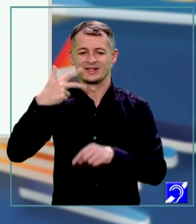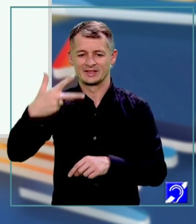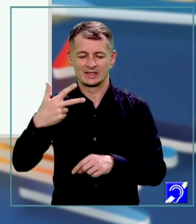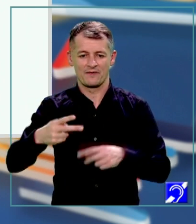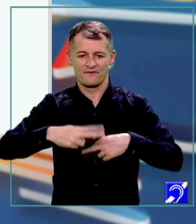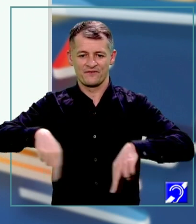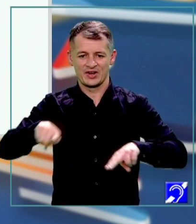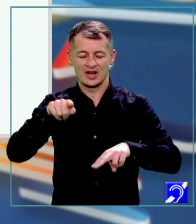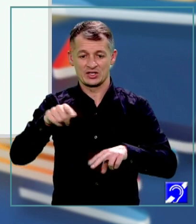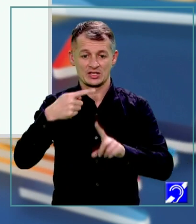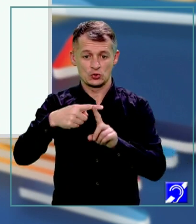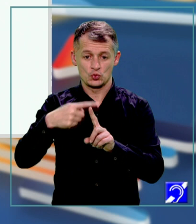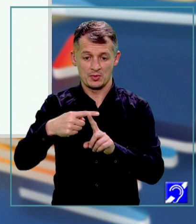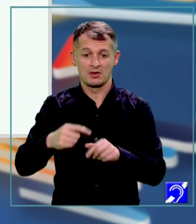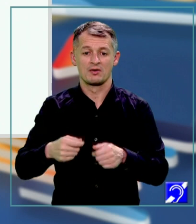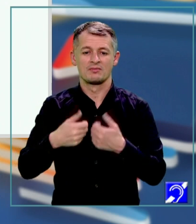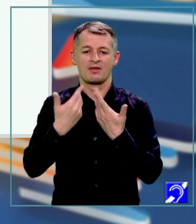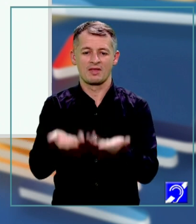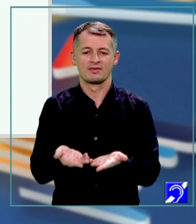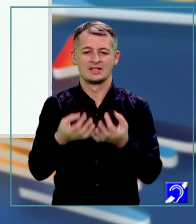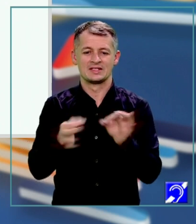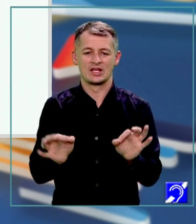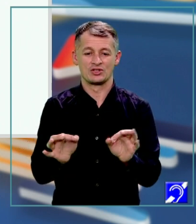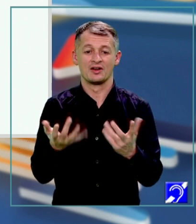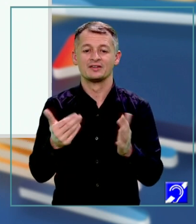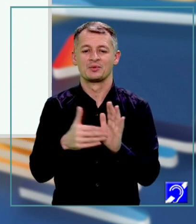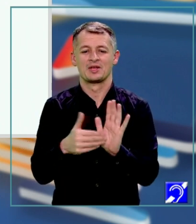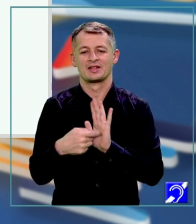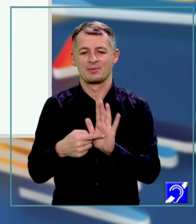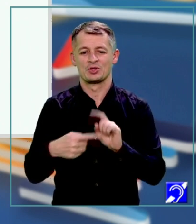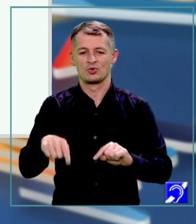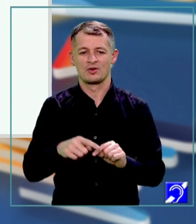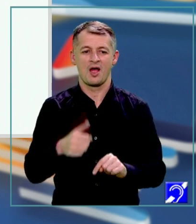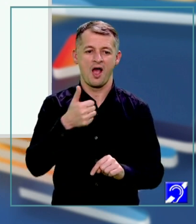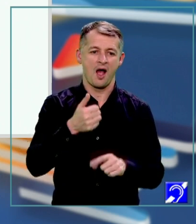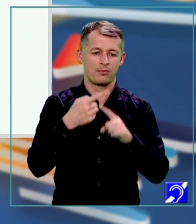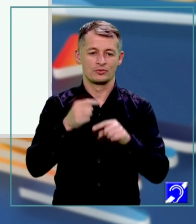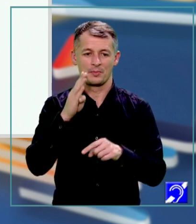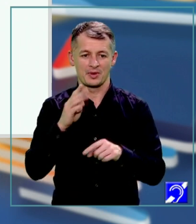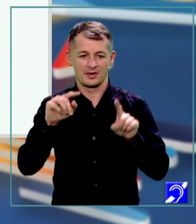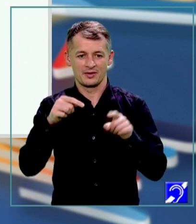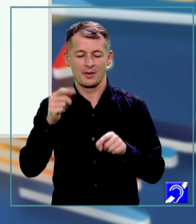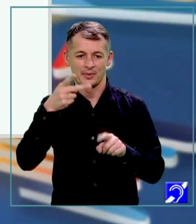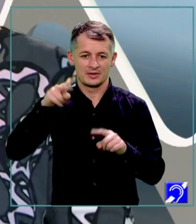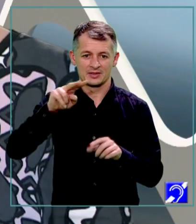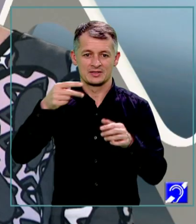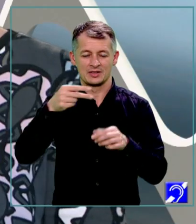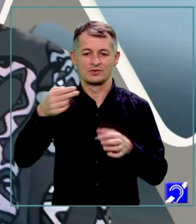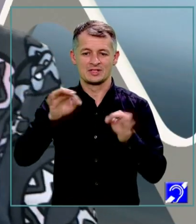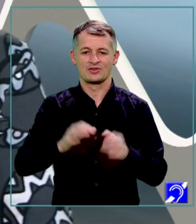această sumă ne-a dat 10 exact cât trebuia să arătăm noi că A plus B la pătrat este egal cu 10.